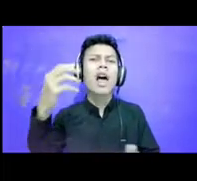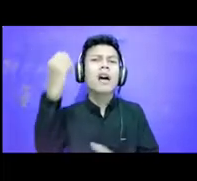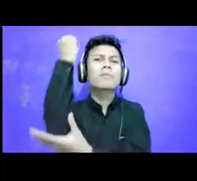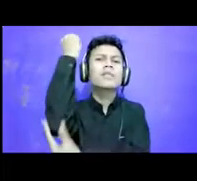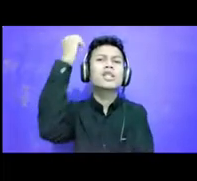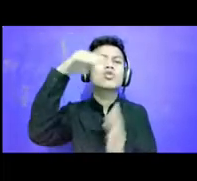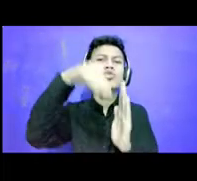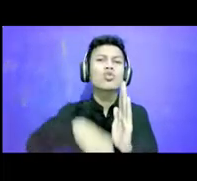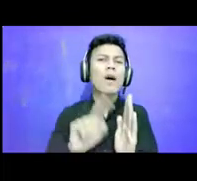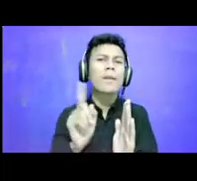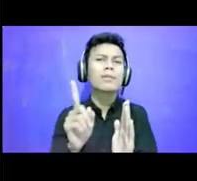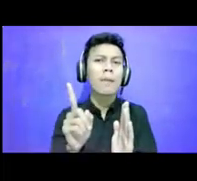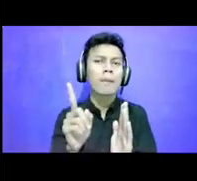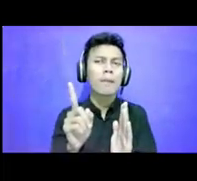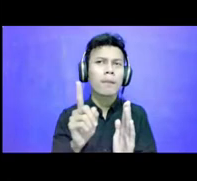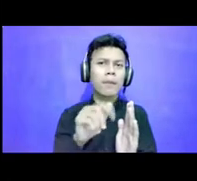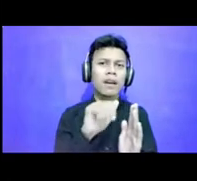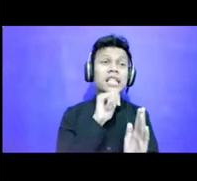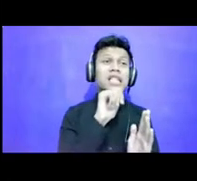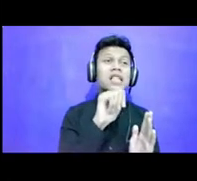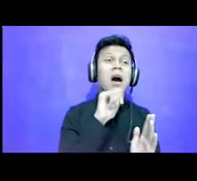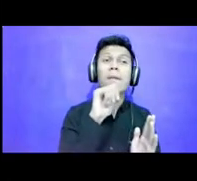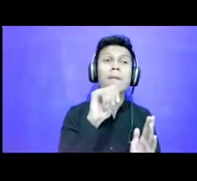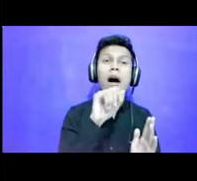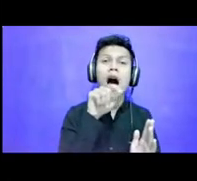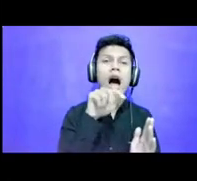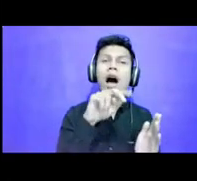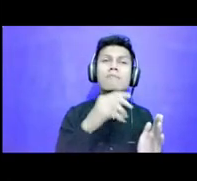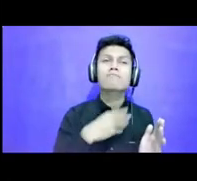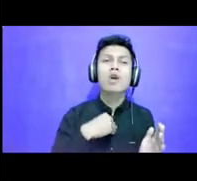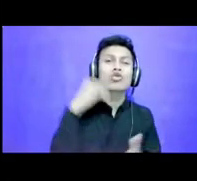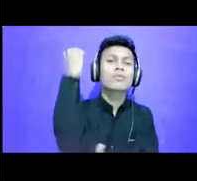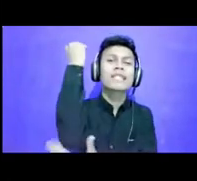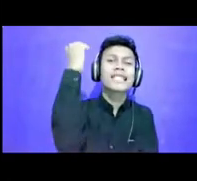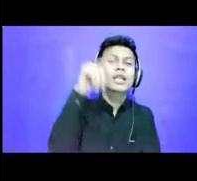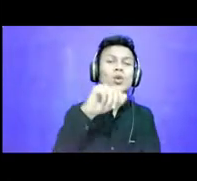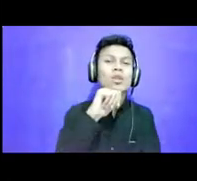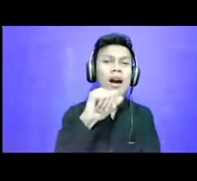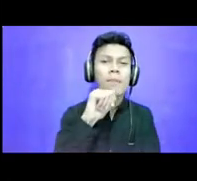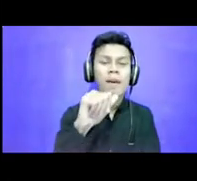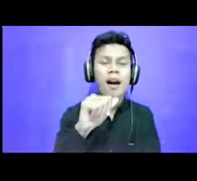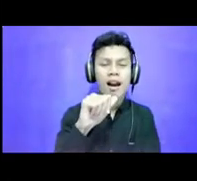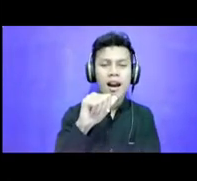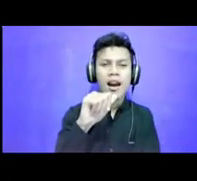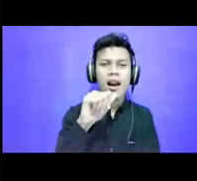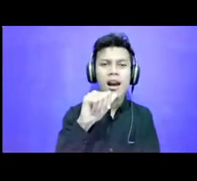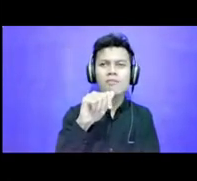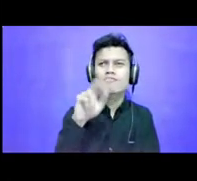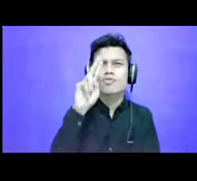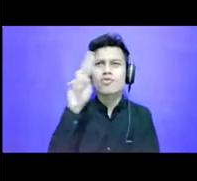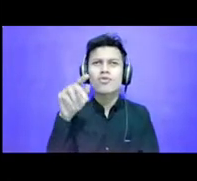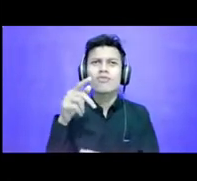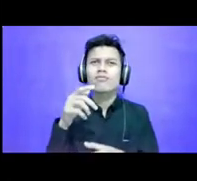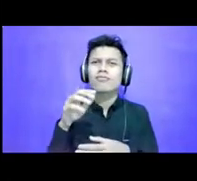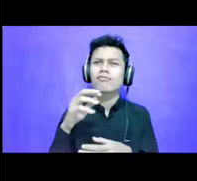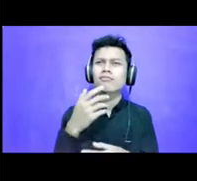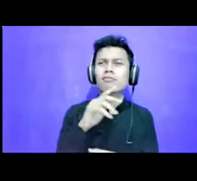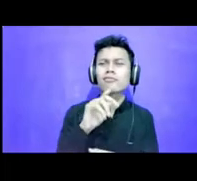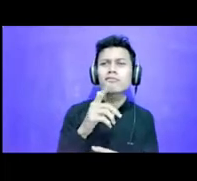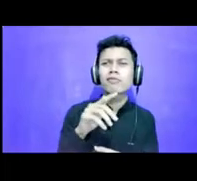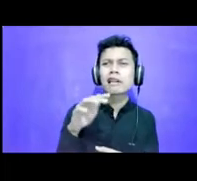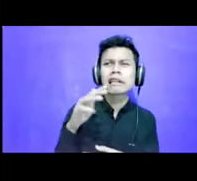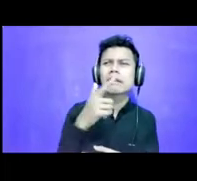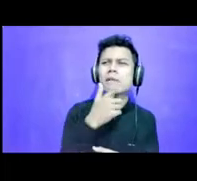dimaksud Siapa yang dikatakan miskin Apakah pengkategorisasian untuk mengukur kemiskinan ini berubah